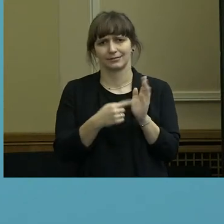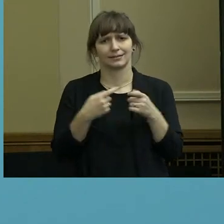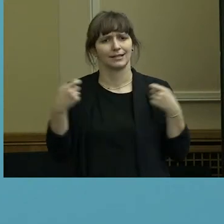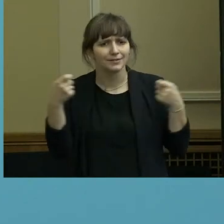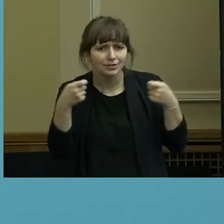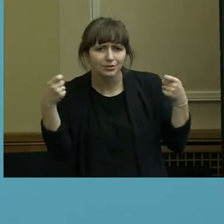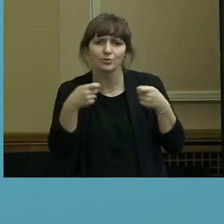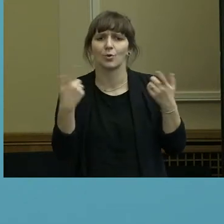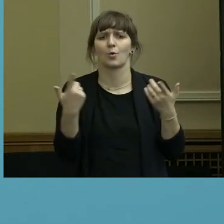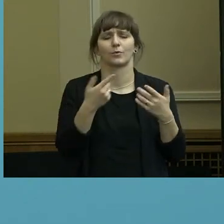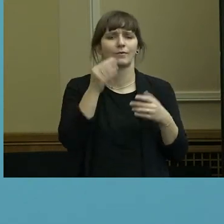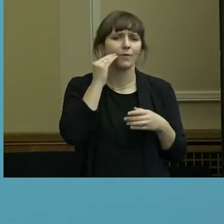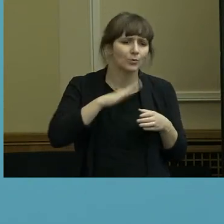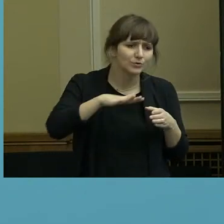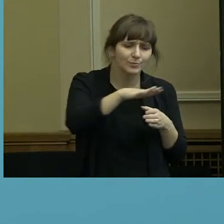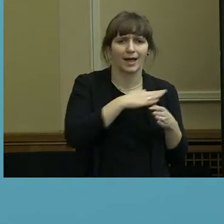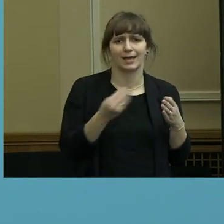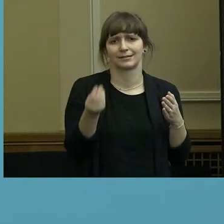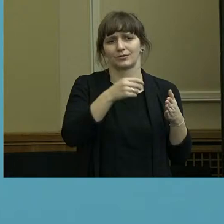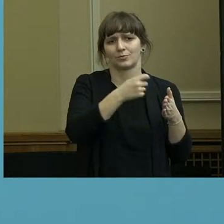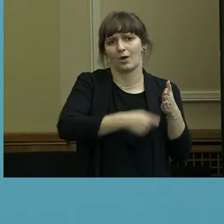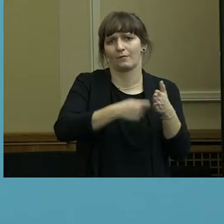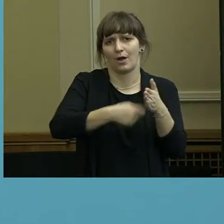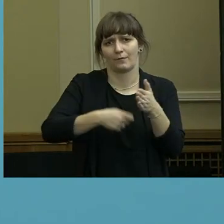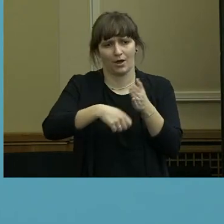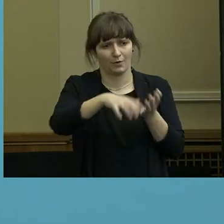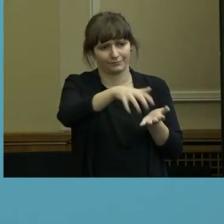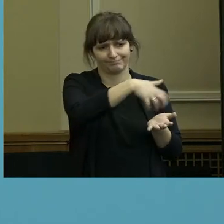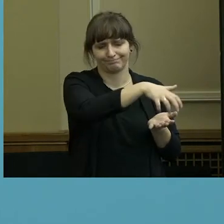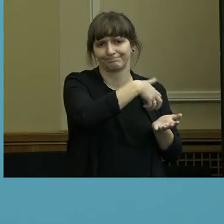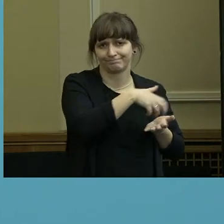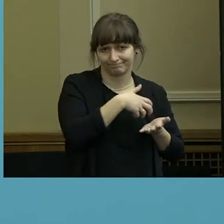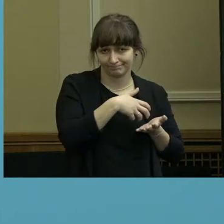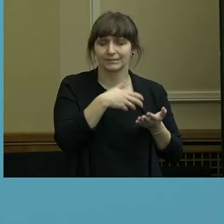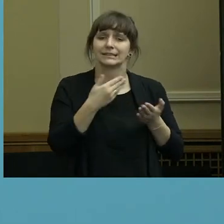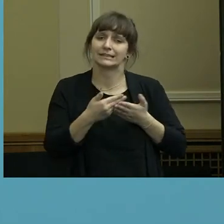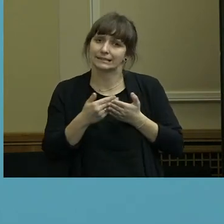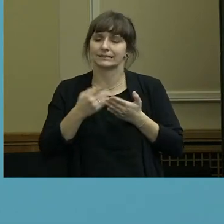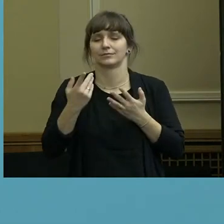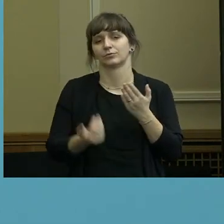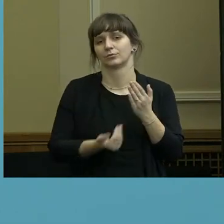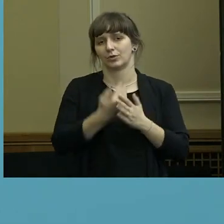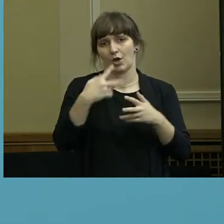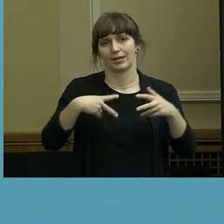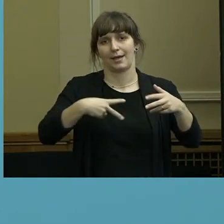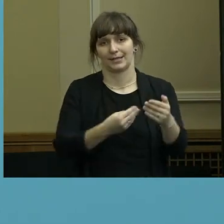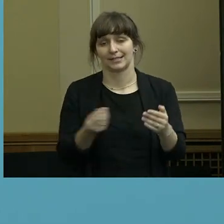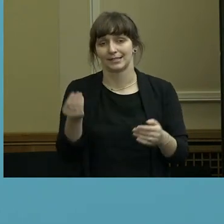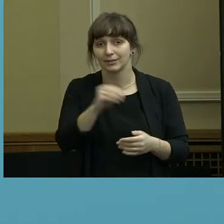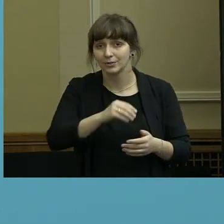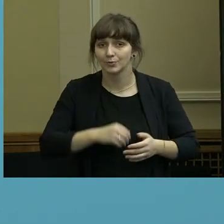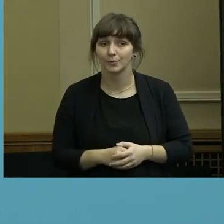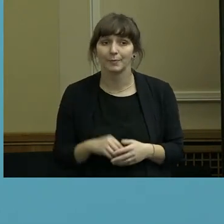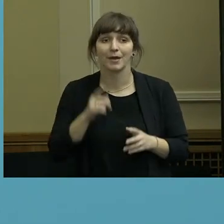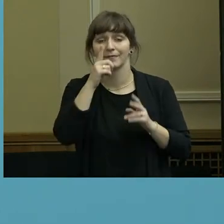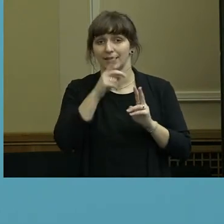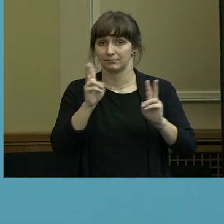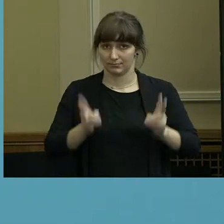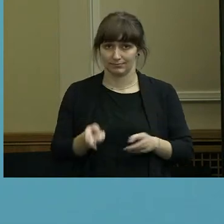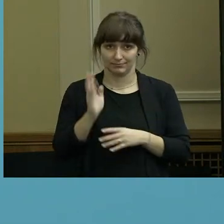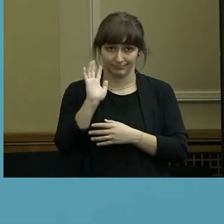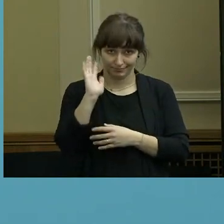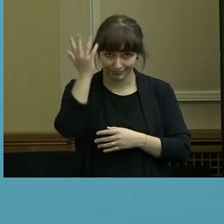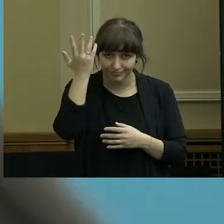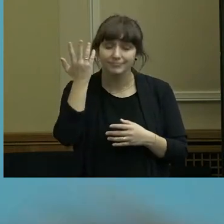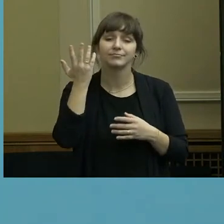auch den Zukäufen im Wohnungsbereich, dort wird es noch ein neues Kapitel geben, das aber, wenn es gelingt, erst im